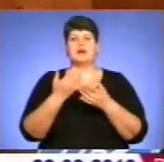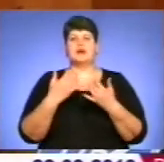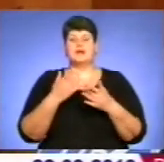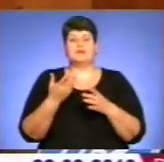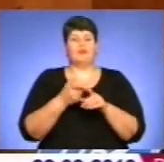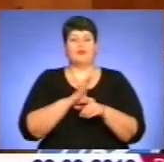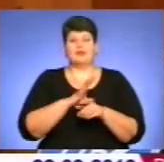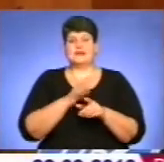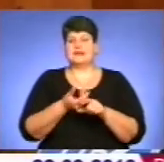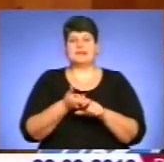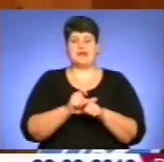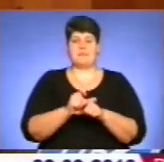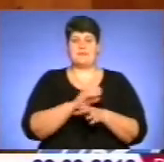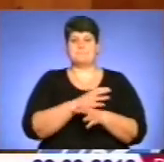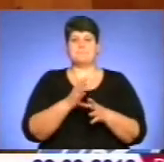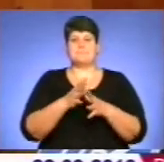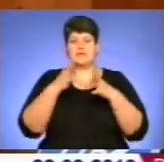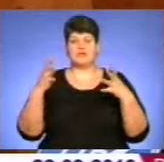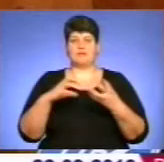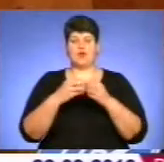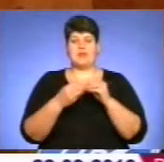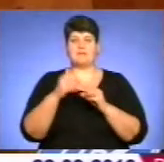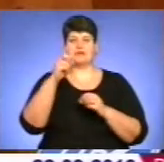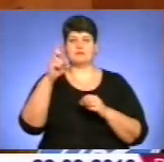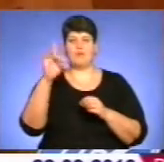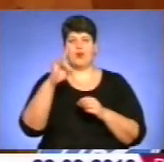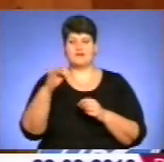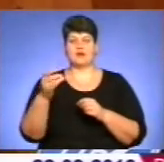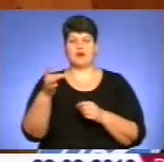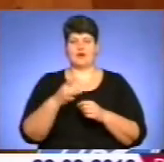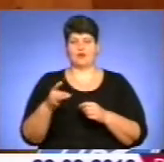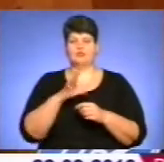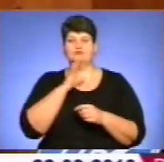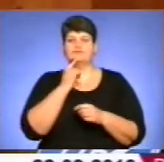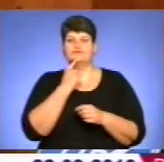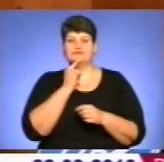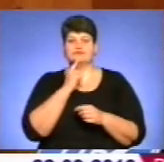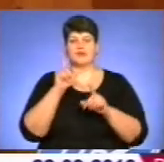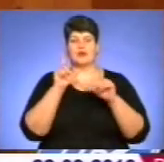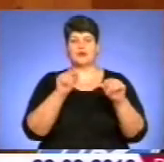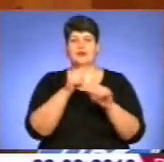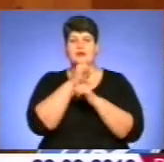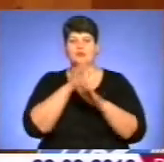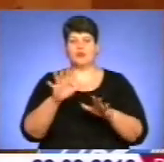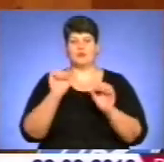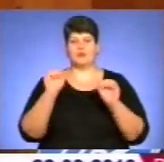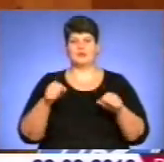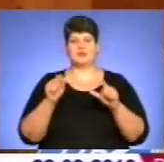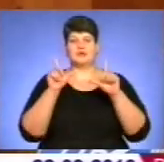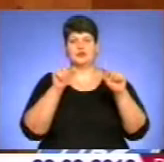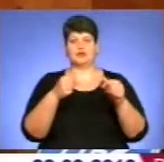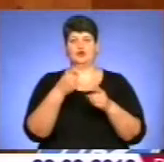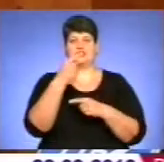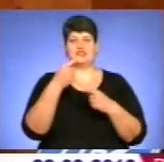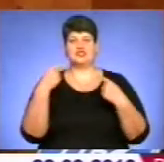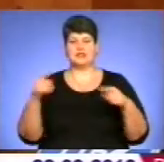проблеми з Зборським районом. Весь район був затруднений проїзд і не було можливості братися до тих чи інших населенів.